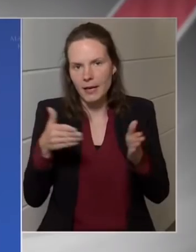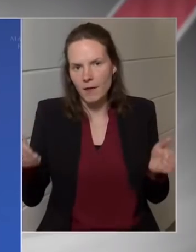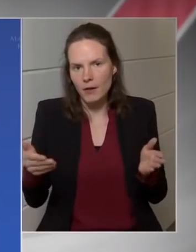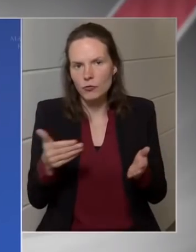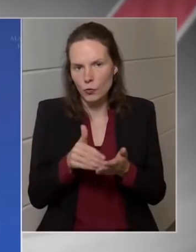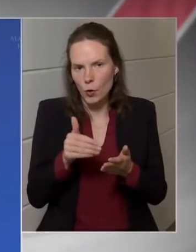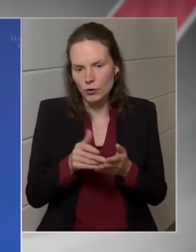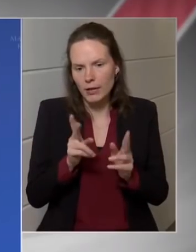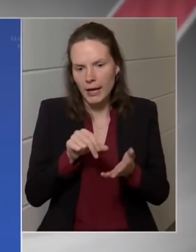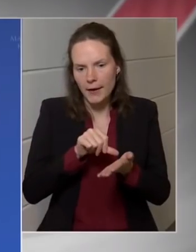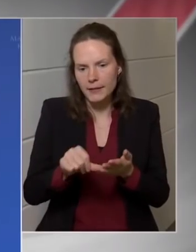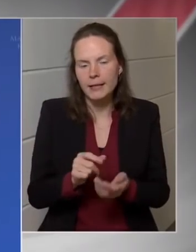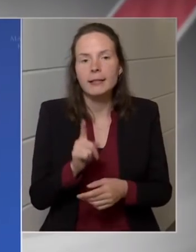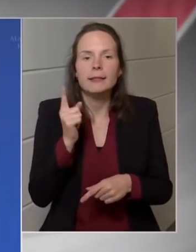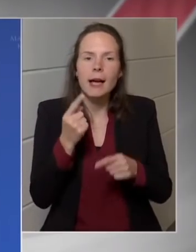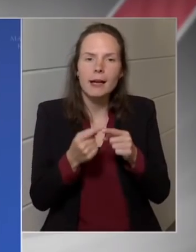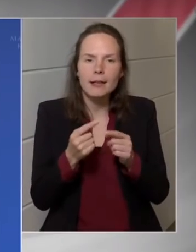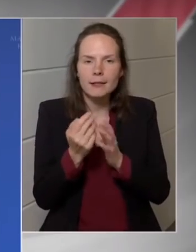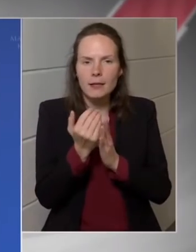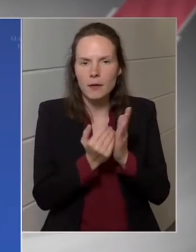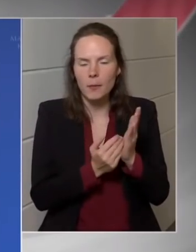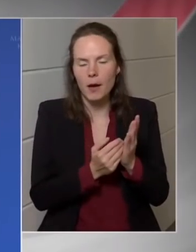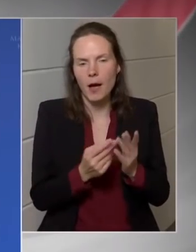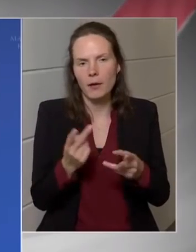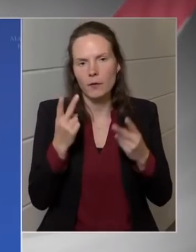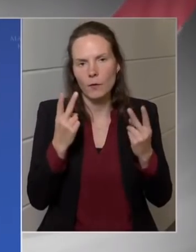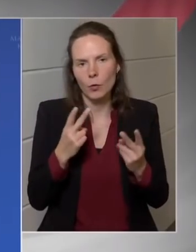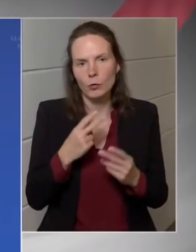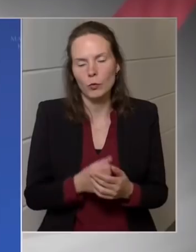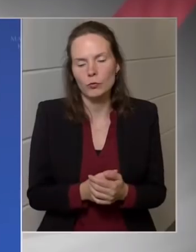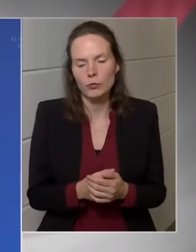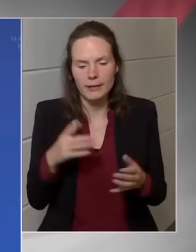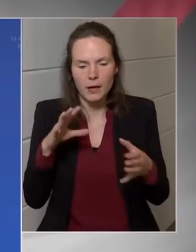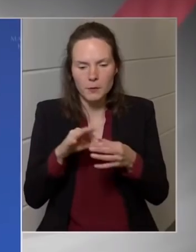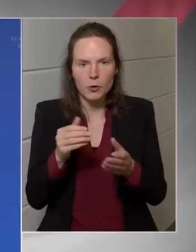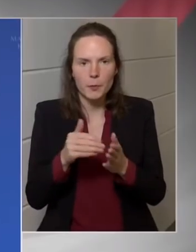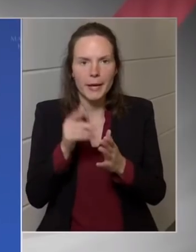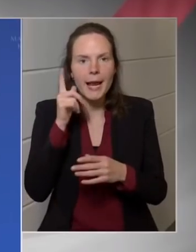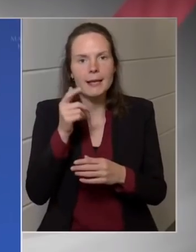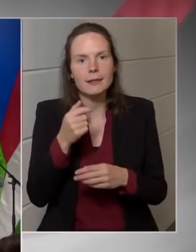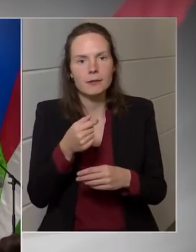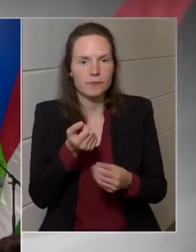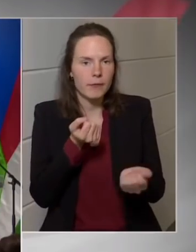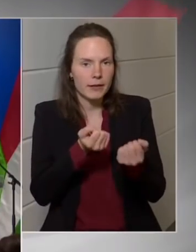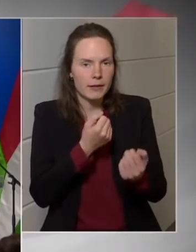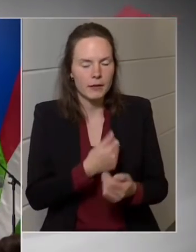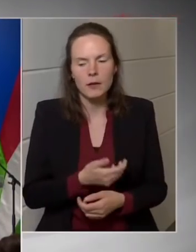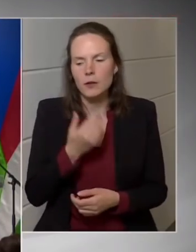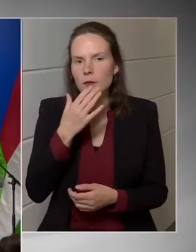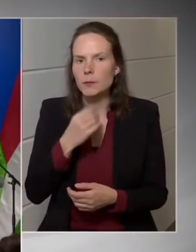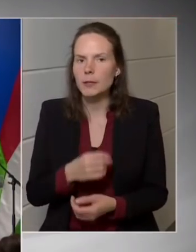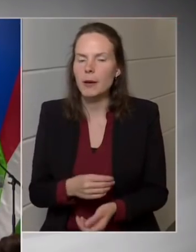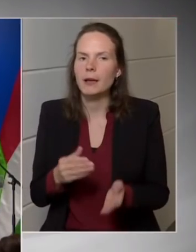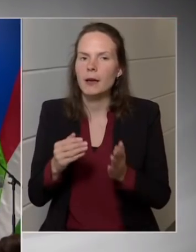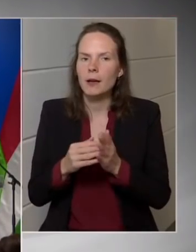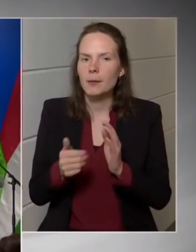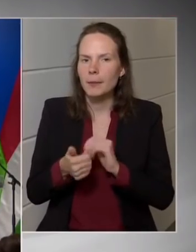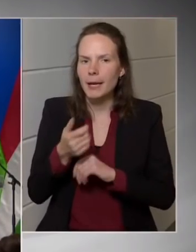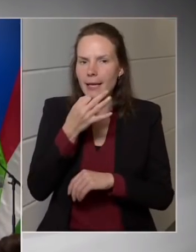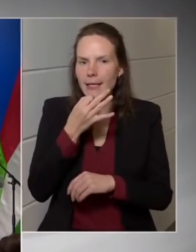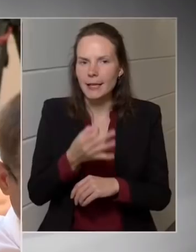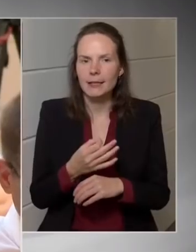részletszabályok azok fontosak, és ezügyben még lesznek egyeztetések. Köszönöm. Köszönöm szépen. Még egy kérdésem volna, hogy